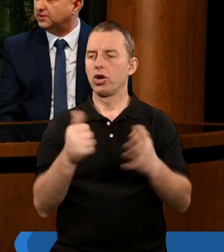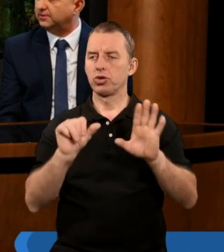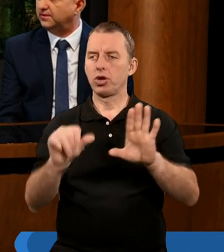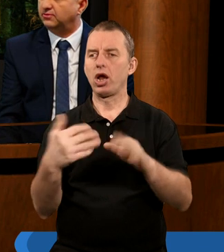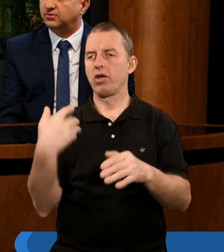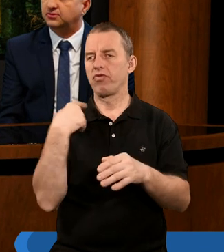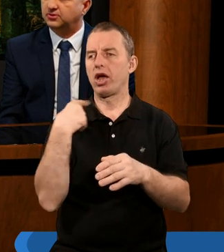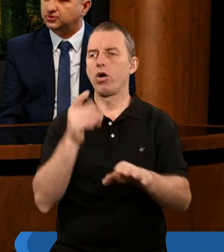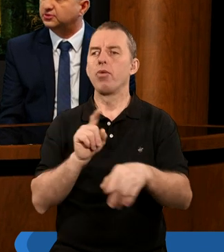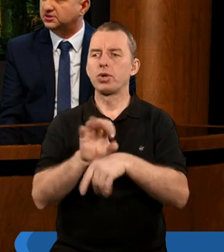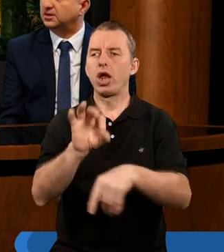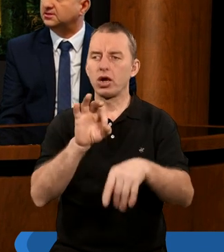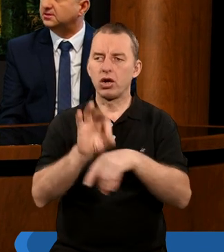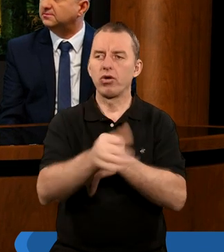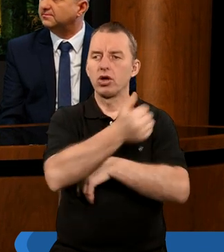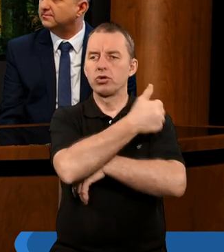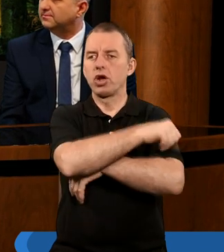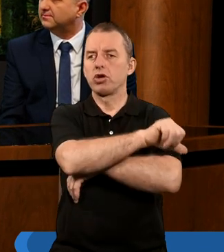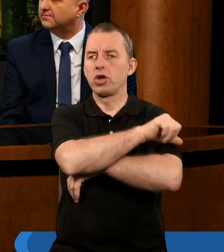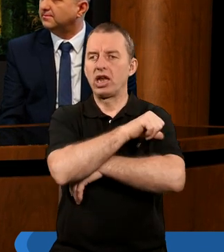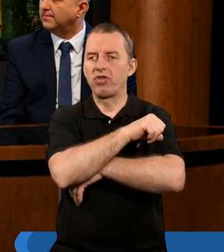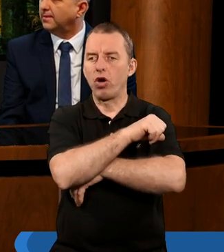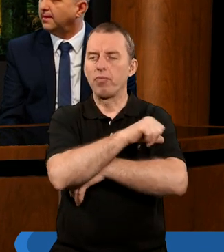wieków prześladowało Kościół Chrześcijański.